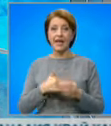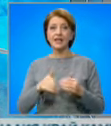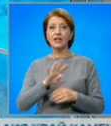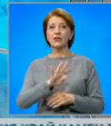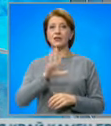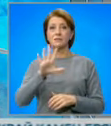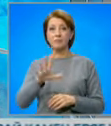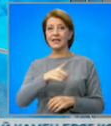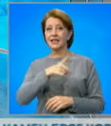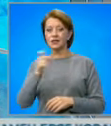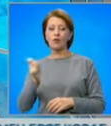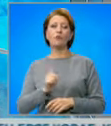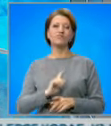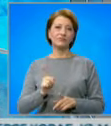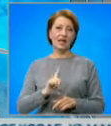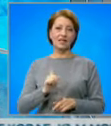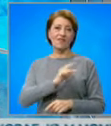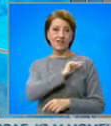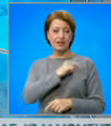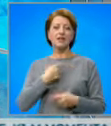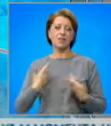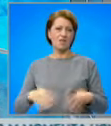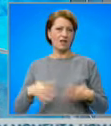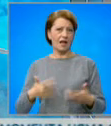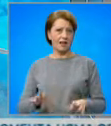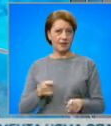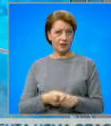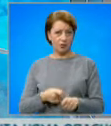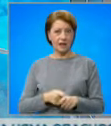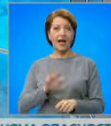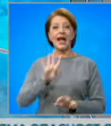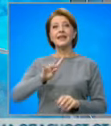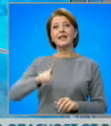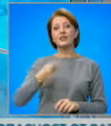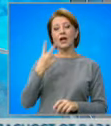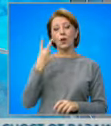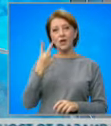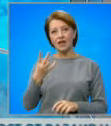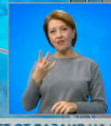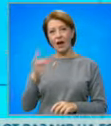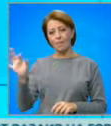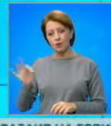вакцинирани и не възнамеряват да го направят. 9,2% нямат отговор.